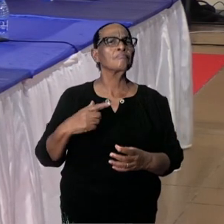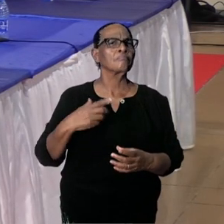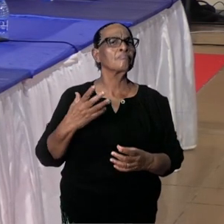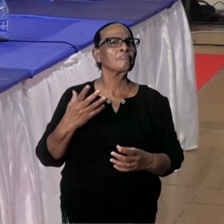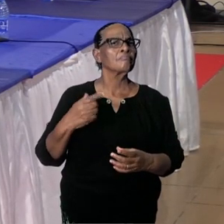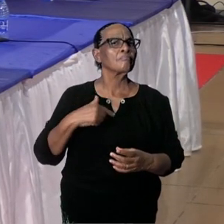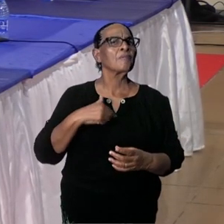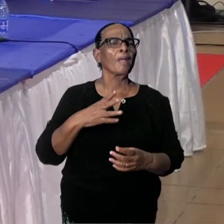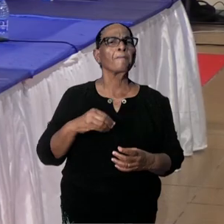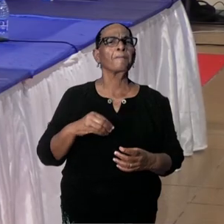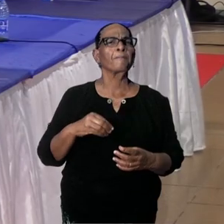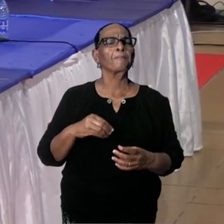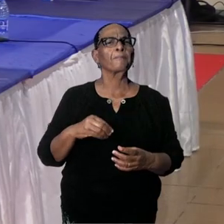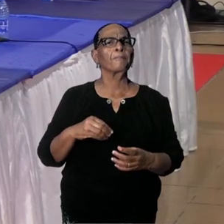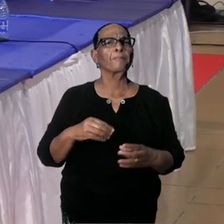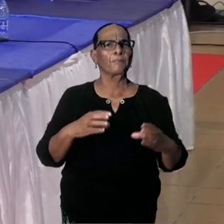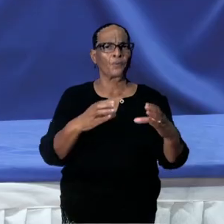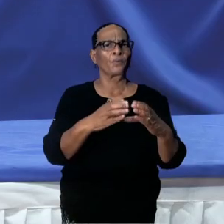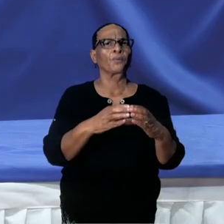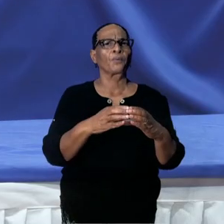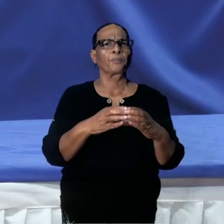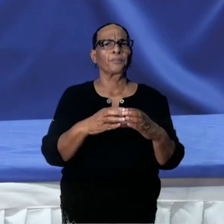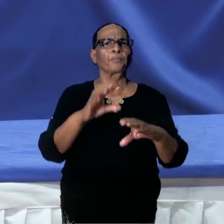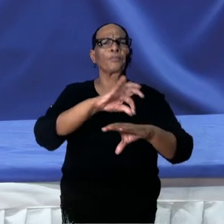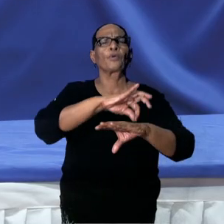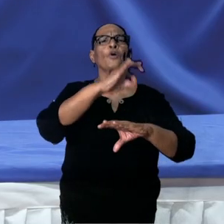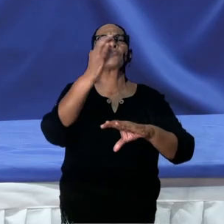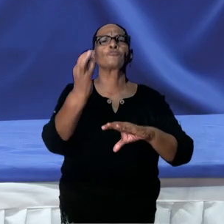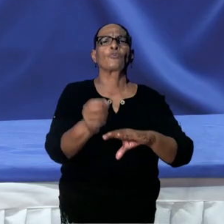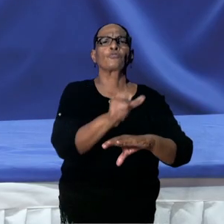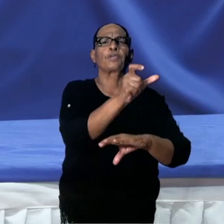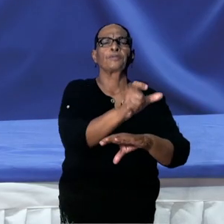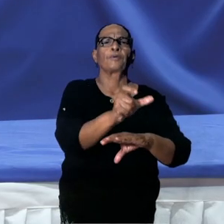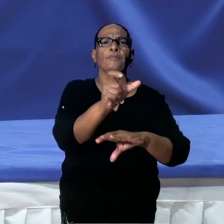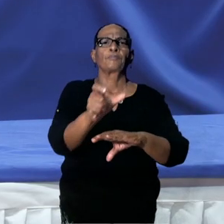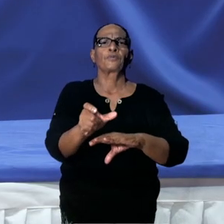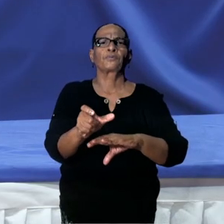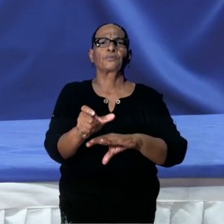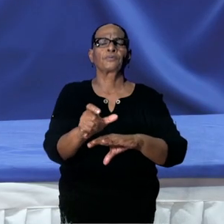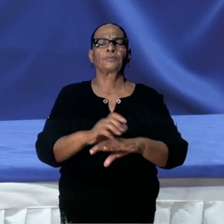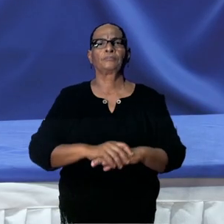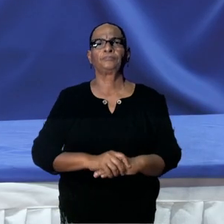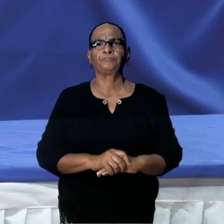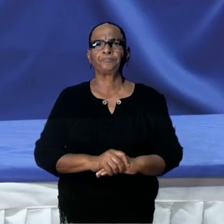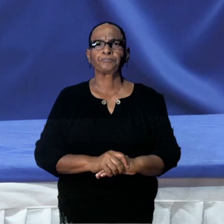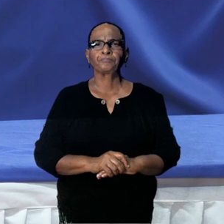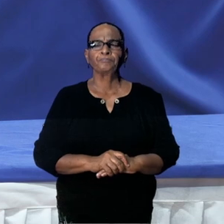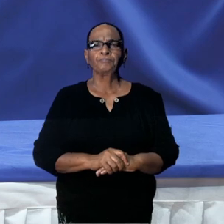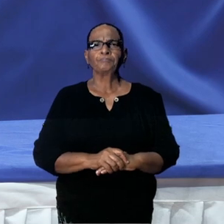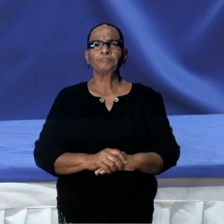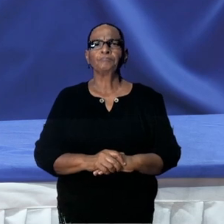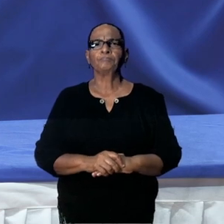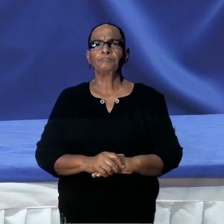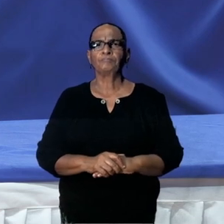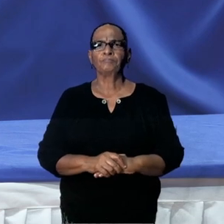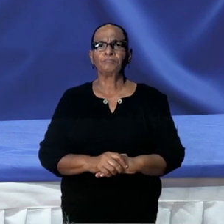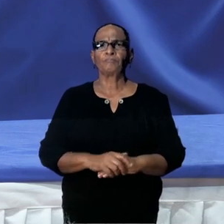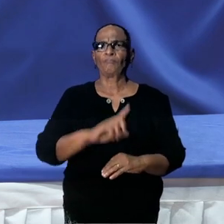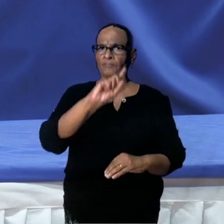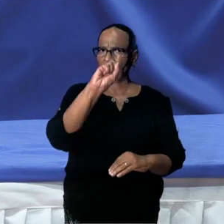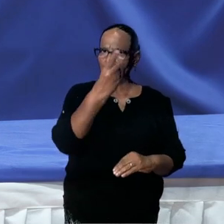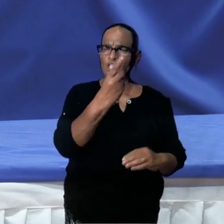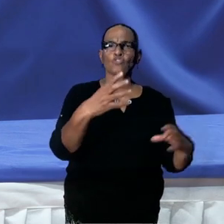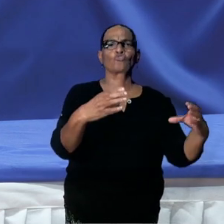in onze doelgroep de gezondheidswerkers die werken bij COVID-zorg. Dat is ons eerste